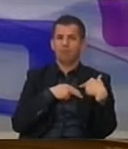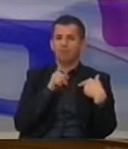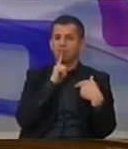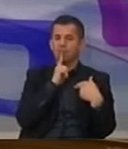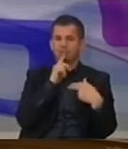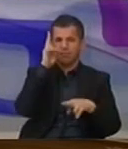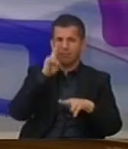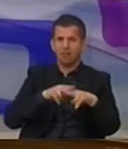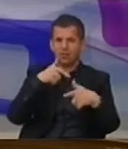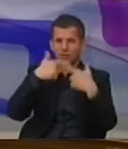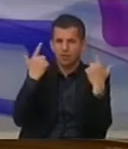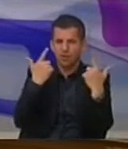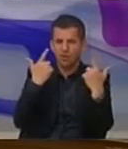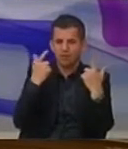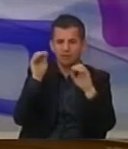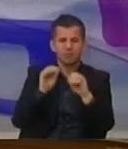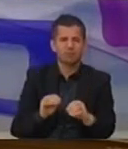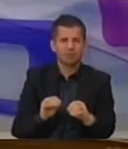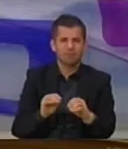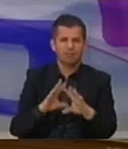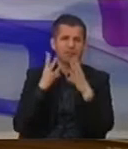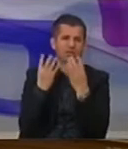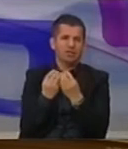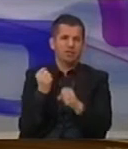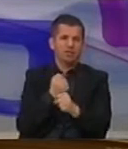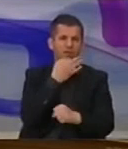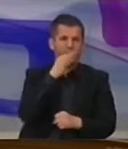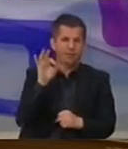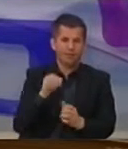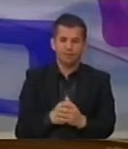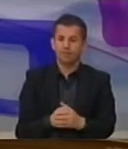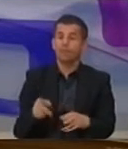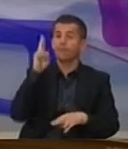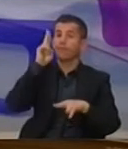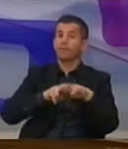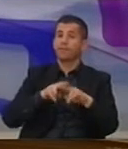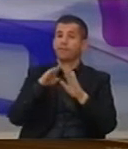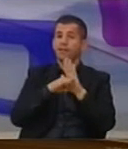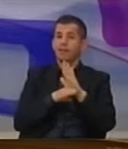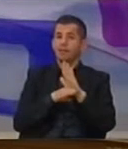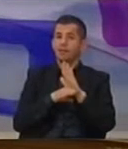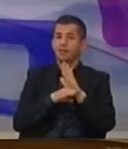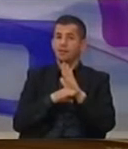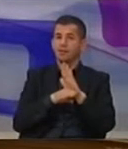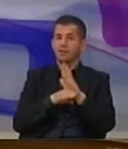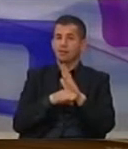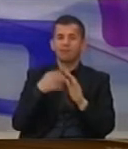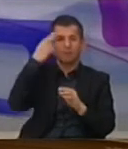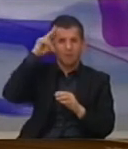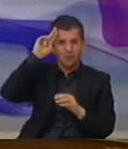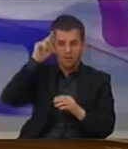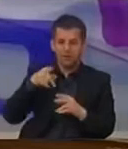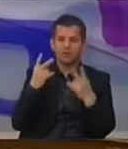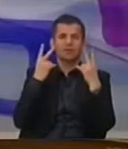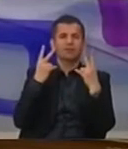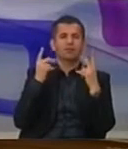përcaktuar qartë në mundshën pun efikase. Miratimi ligjit për muzejt, i cilit kërkohët për të plëtsuar